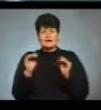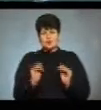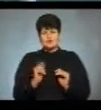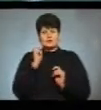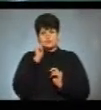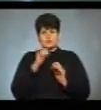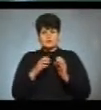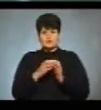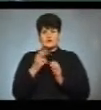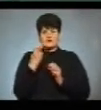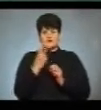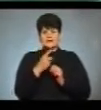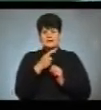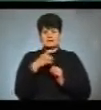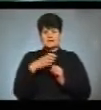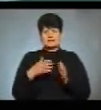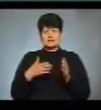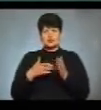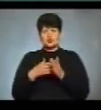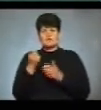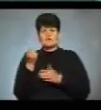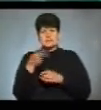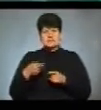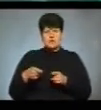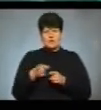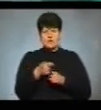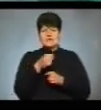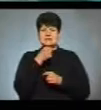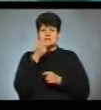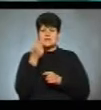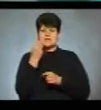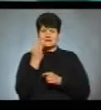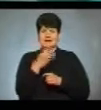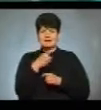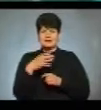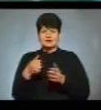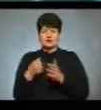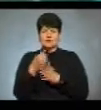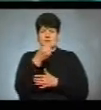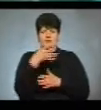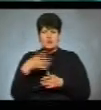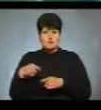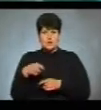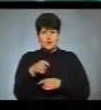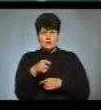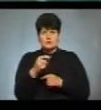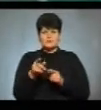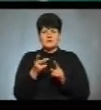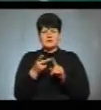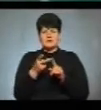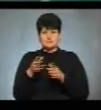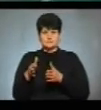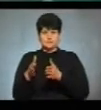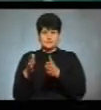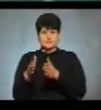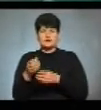групи раунд триває 2 хвилини до 12 уколів. Для старших – 3 хвилини до 15 уколів. На другій доріжці 12